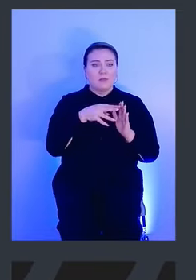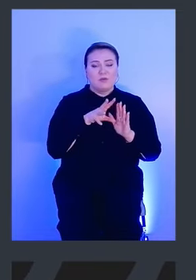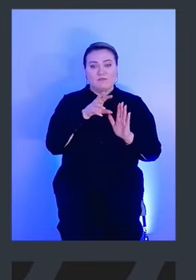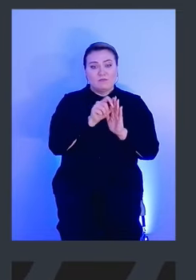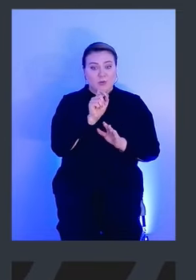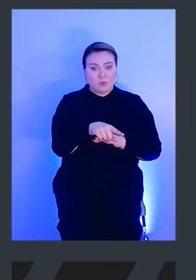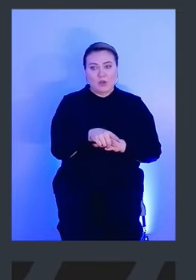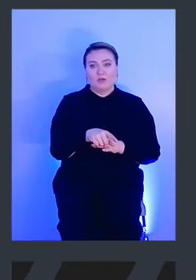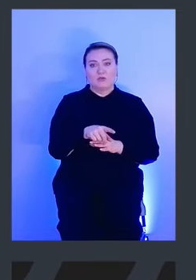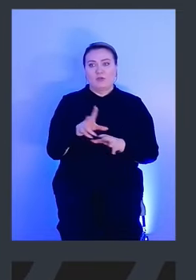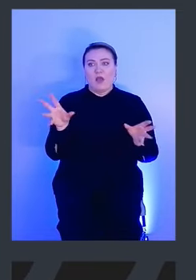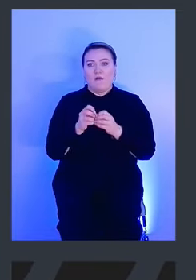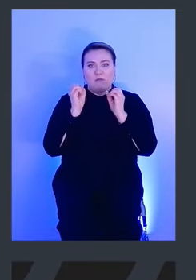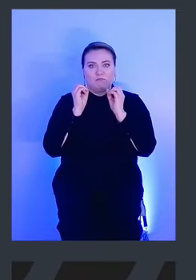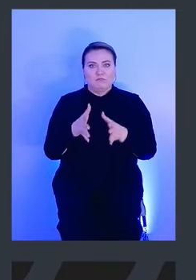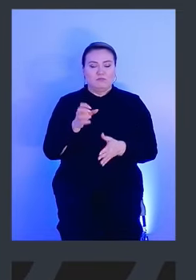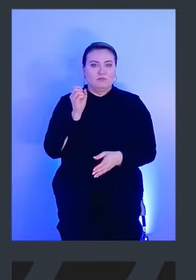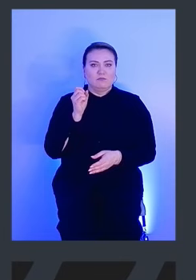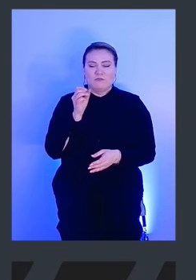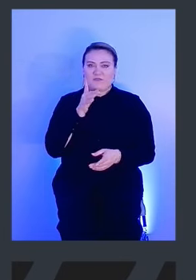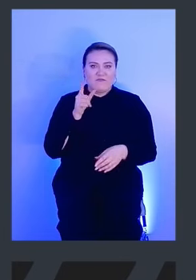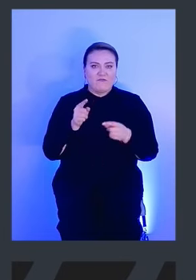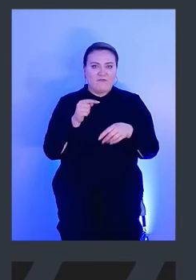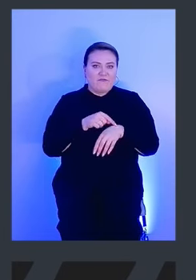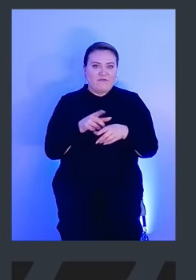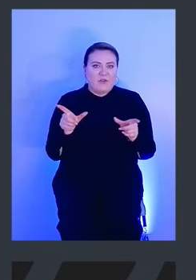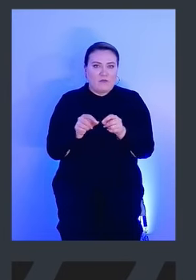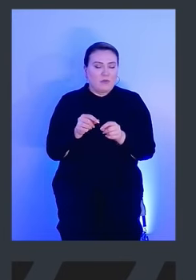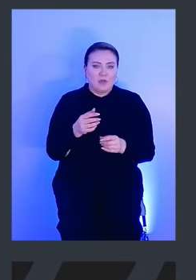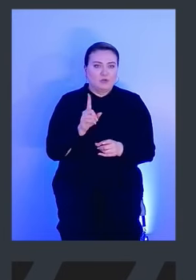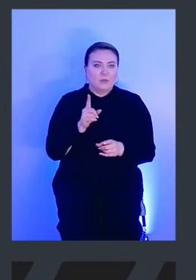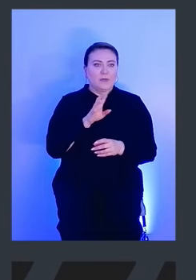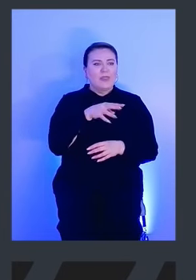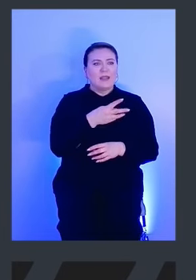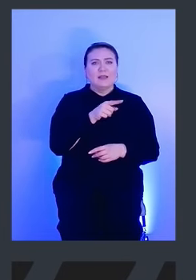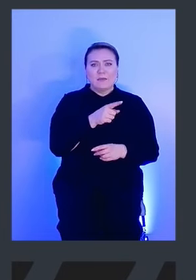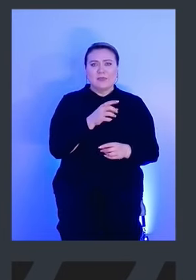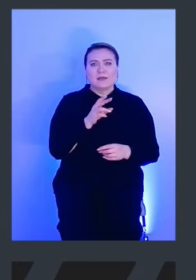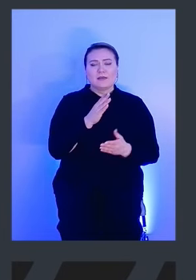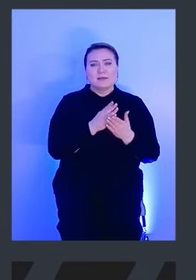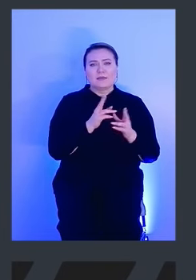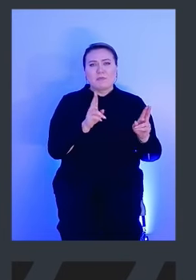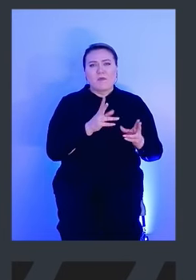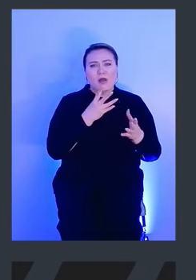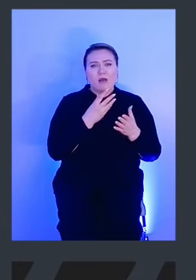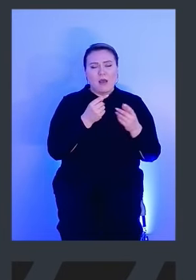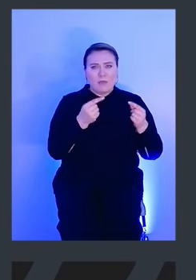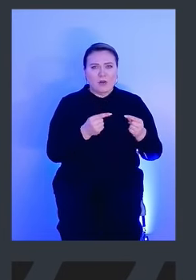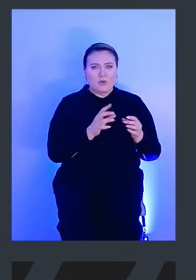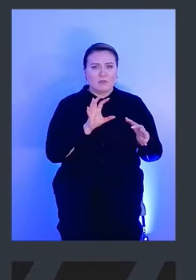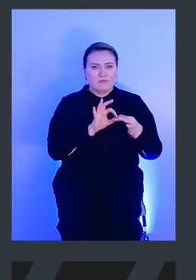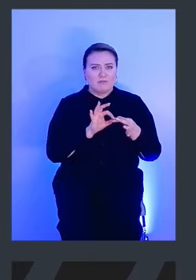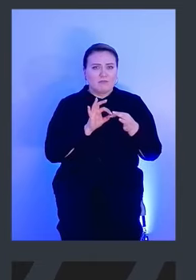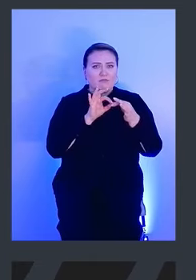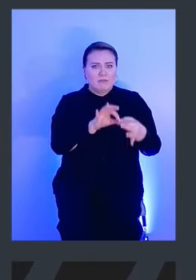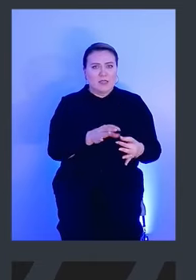это время запускается, чтобы не все сразу. Вот. Например, есть таблица, связанная с ER-правилами. Вот. И она будет очень много отъедать. То